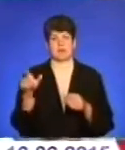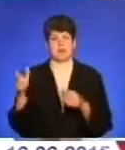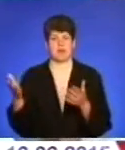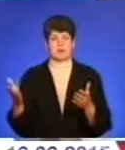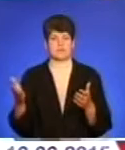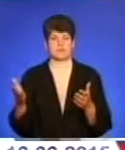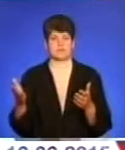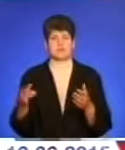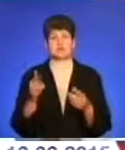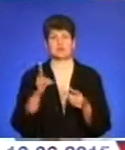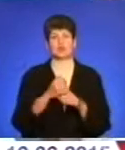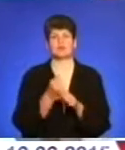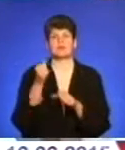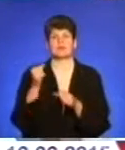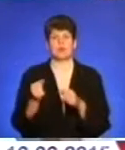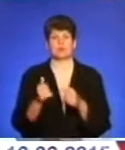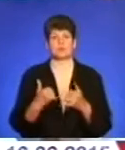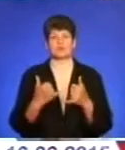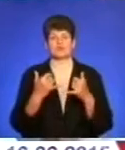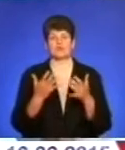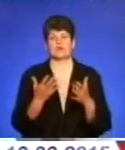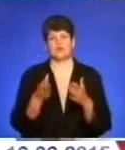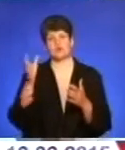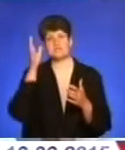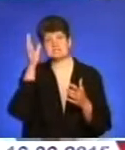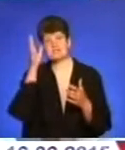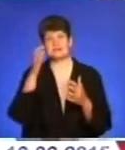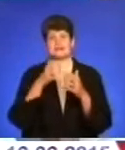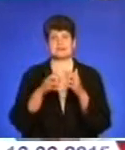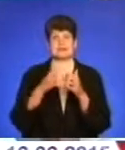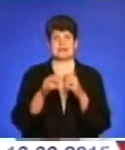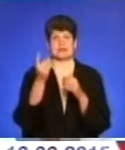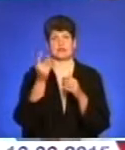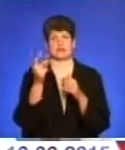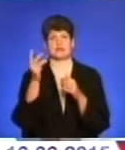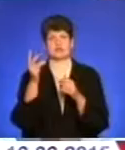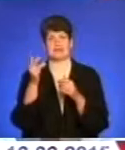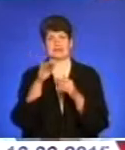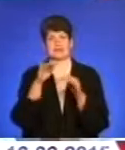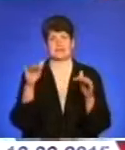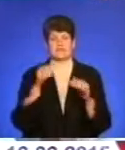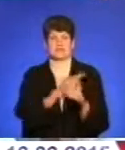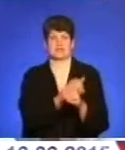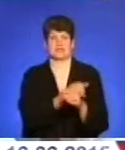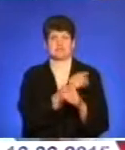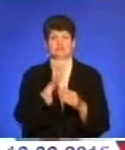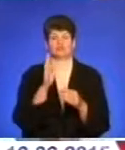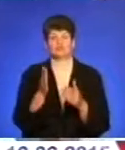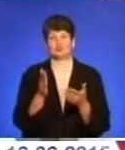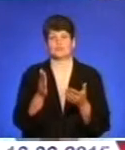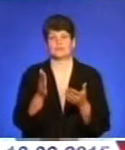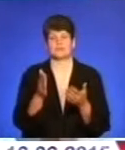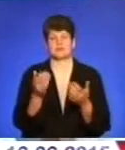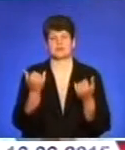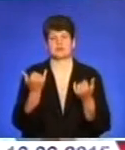делеговані повноваження, скажімо, у світа, середня і другий рівень, і третій рівень медицини, буде так званий